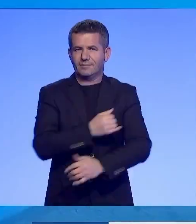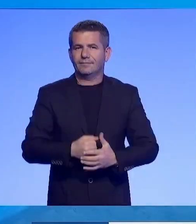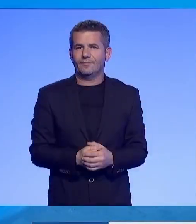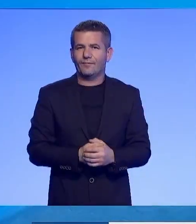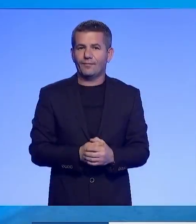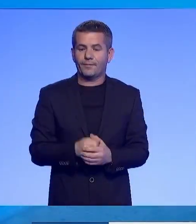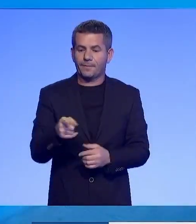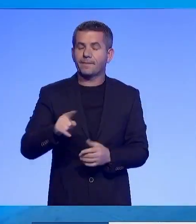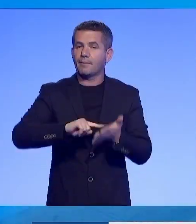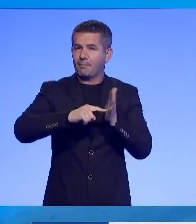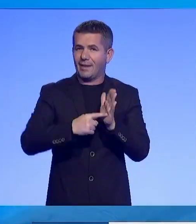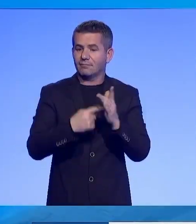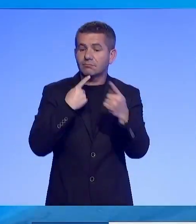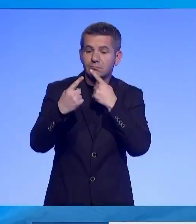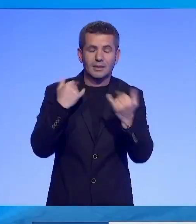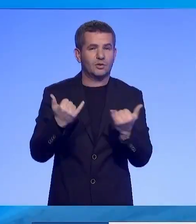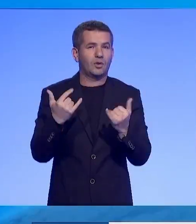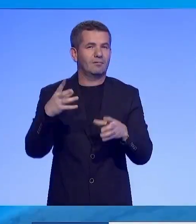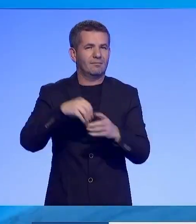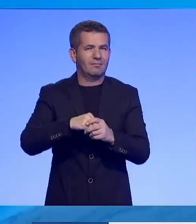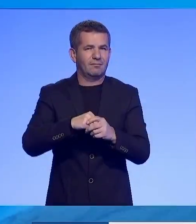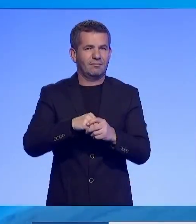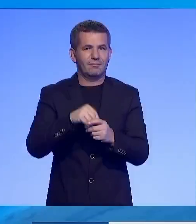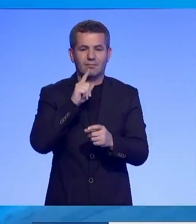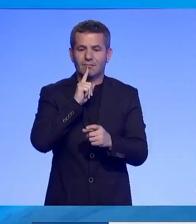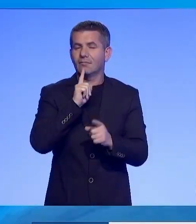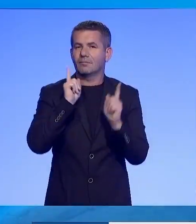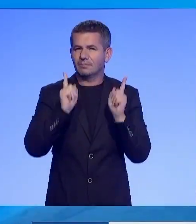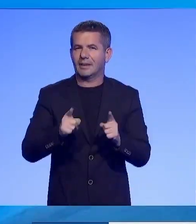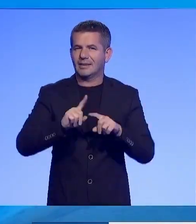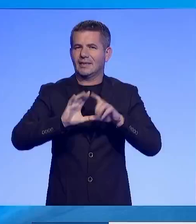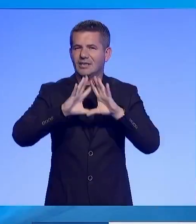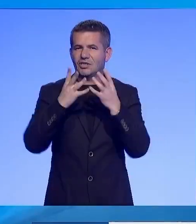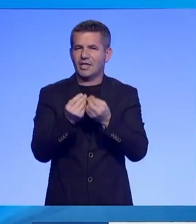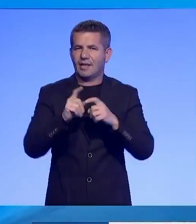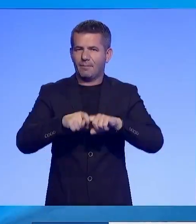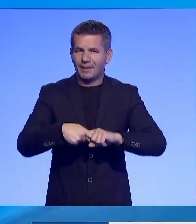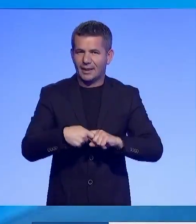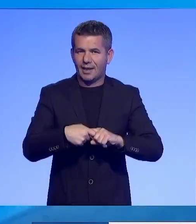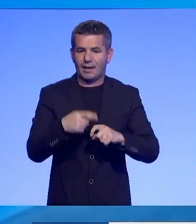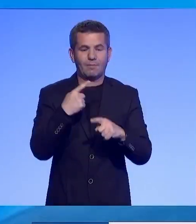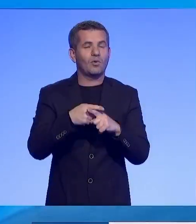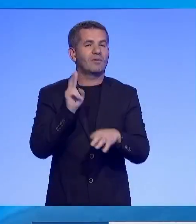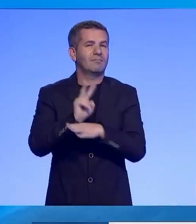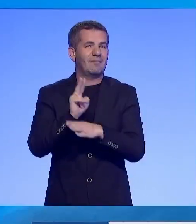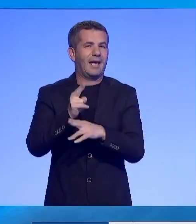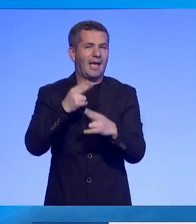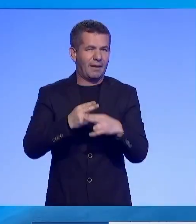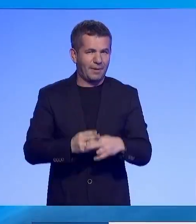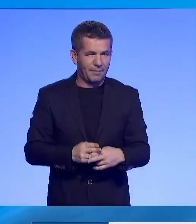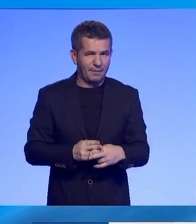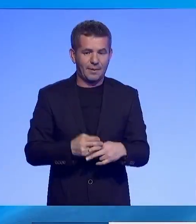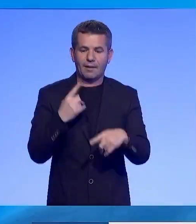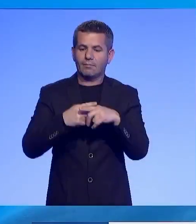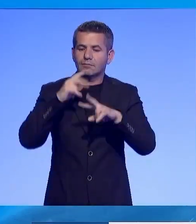Në dërpikat që po diskotohon përfshihën në procesi inëzirjes e materialeve, listat e dëshmitarve dhe ecuria e